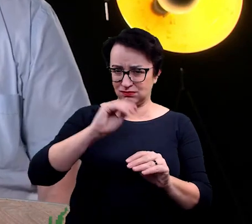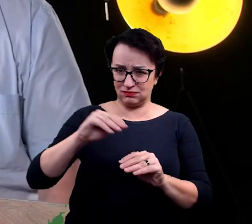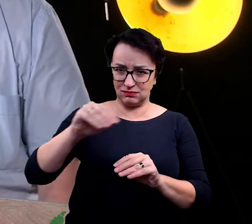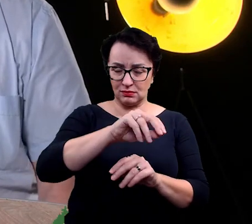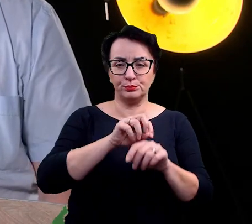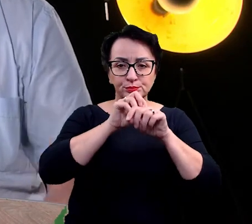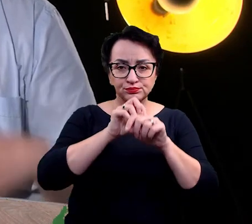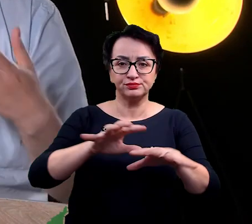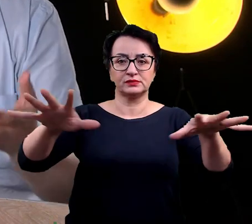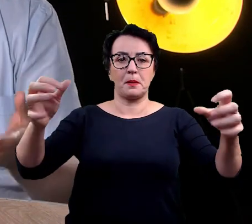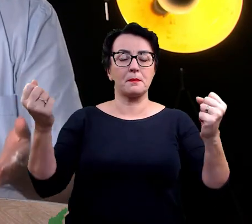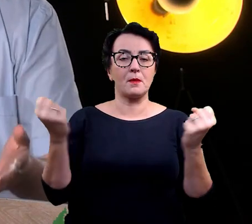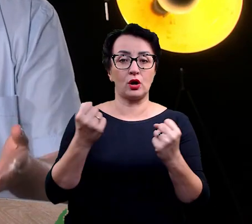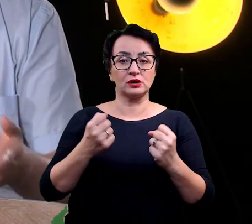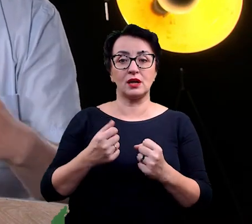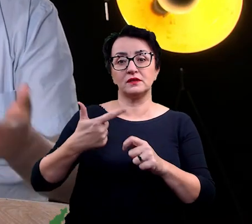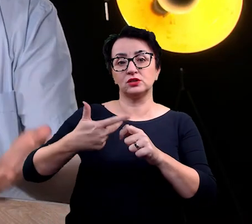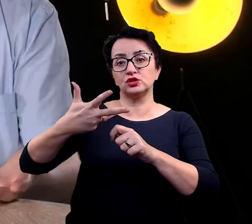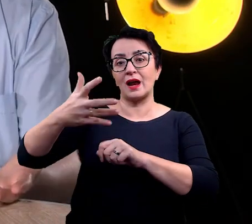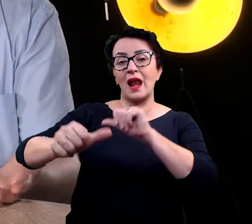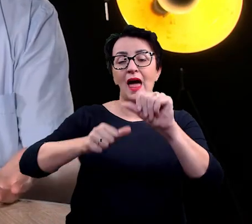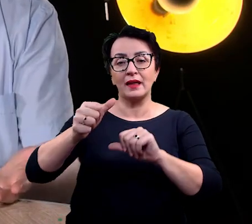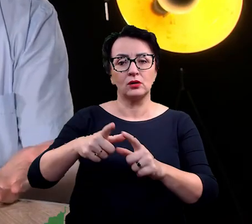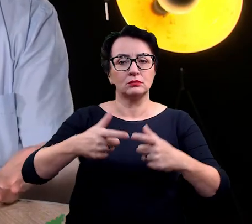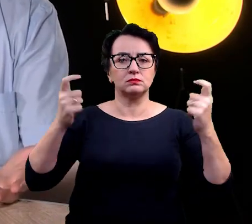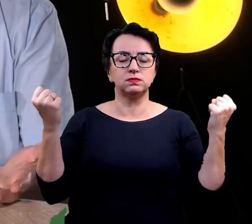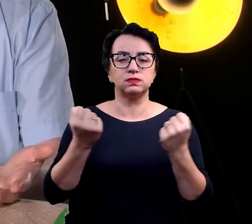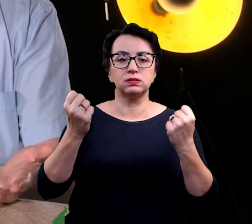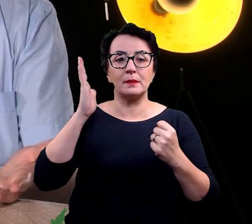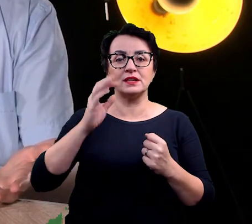z całą pewnością spowoduje za kilkadziesiątków lat gigantyczne zagrożenie pożarowe.